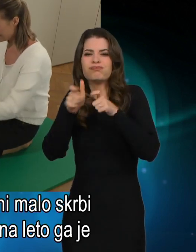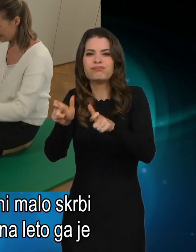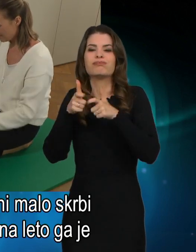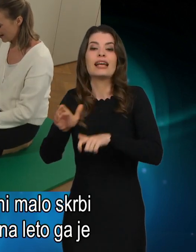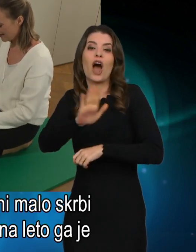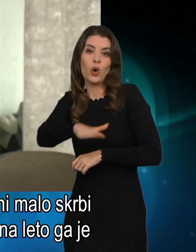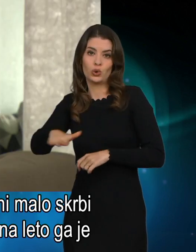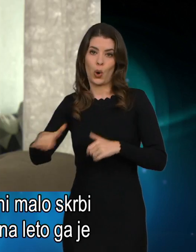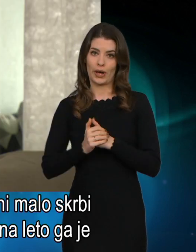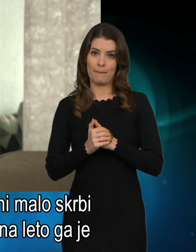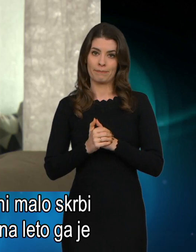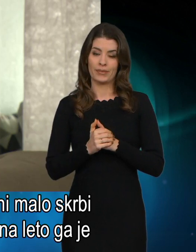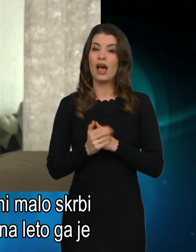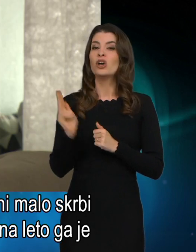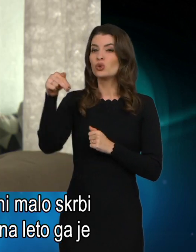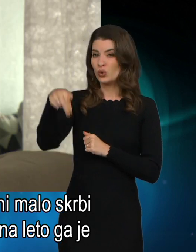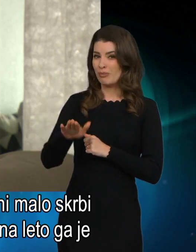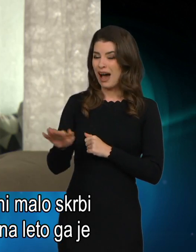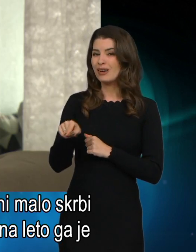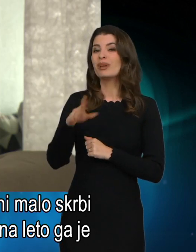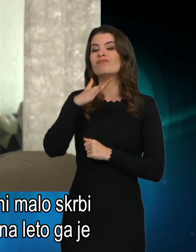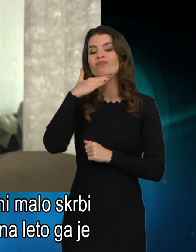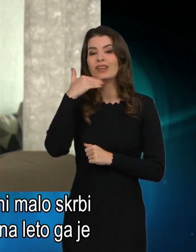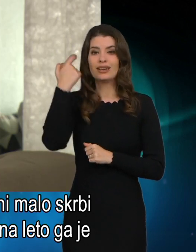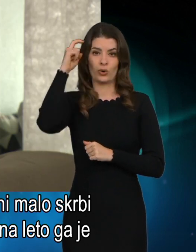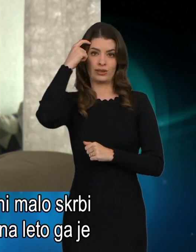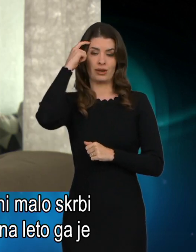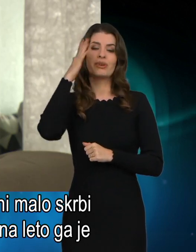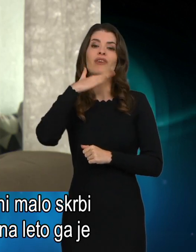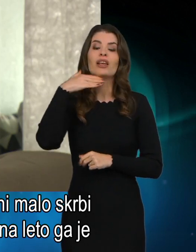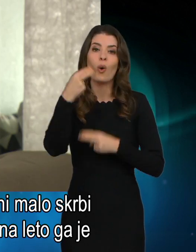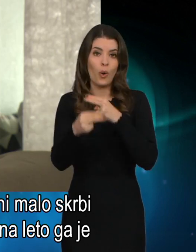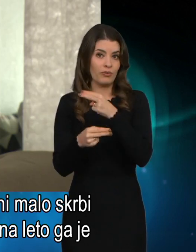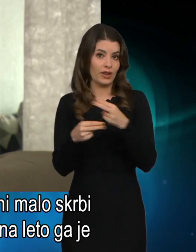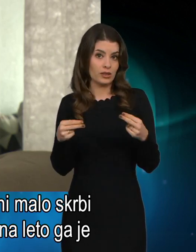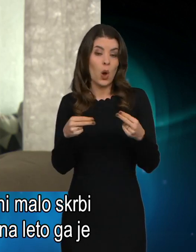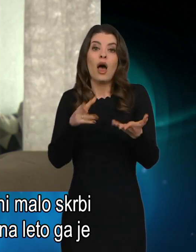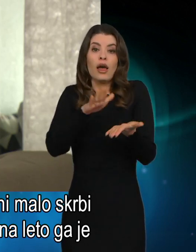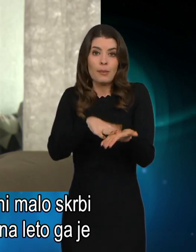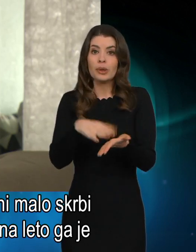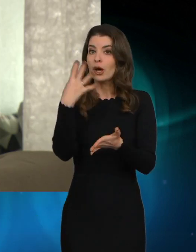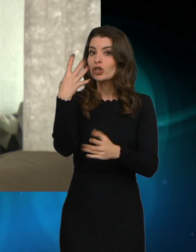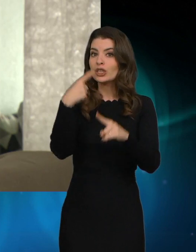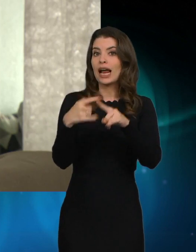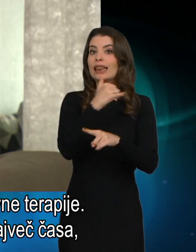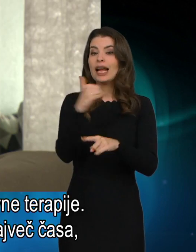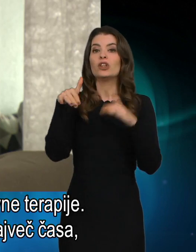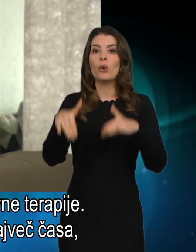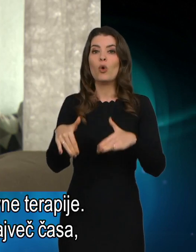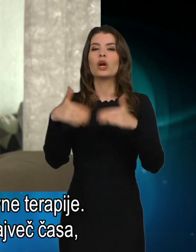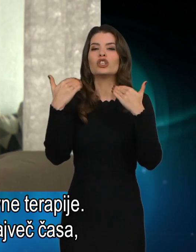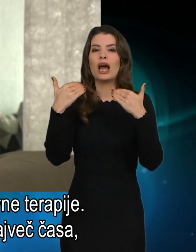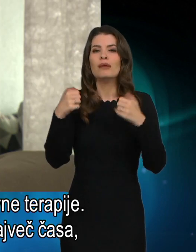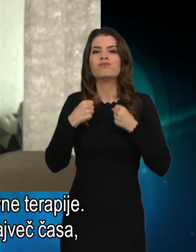Z urbanom ni malo, bom rekla, skrbi in obveznosti. ima recimo šterkatne let, je treba na intenzivne